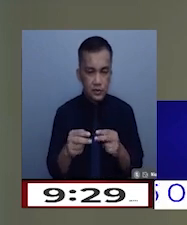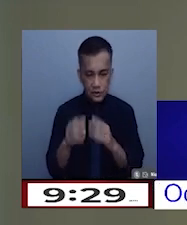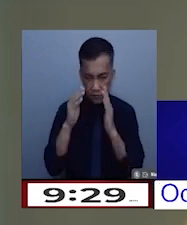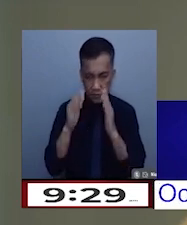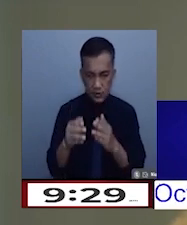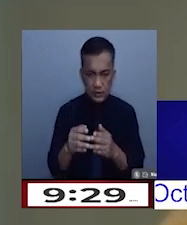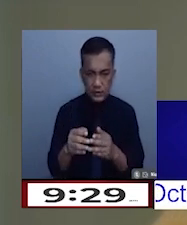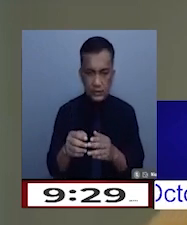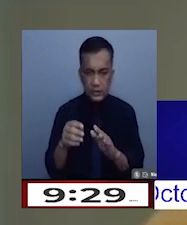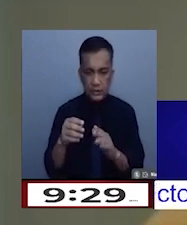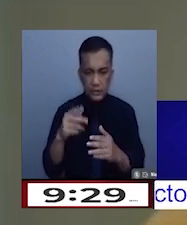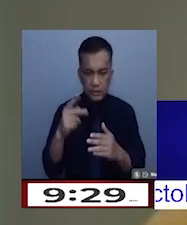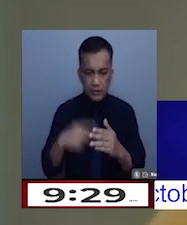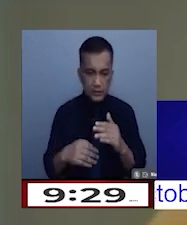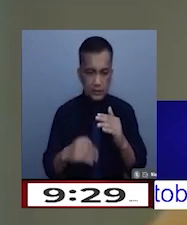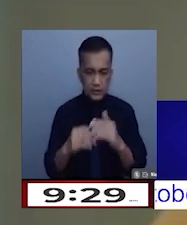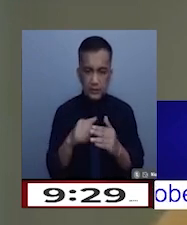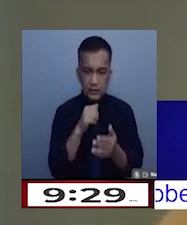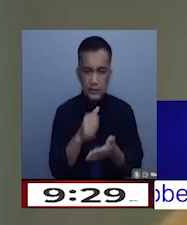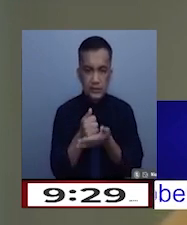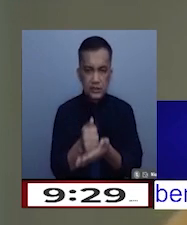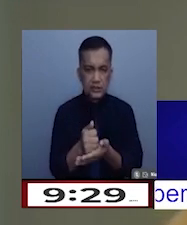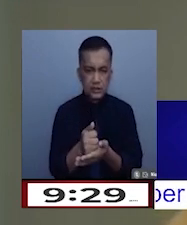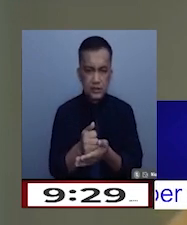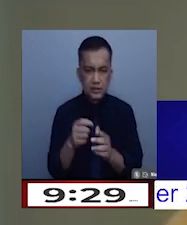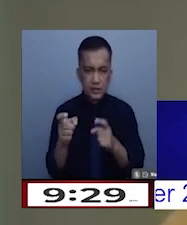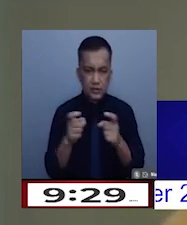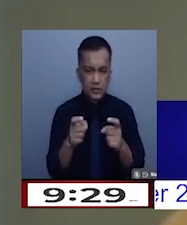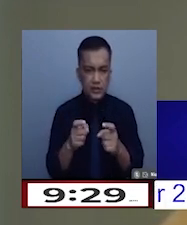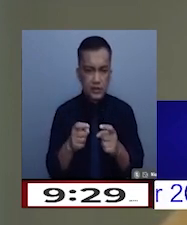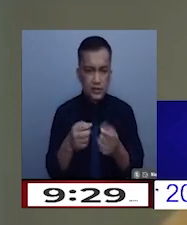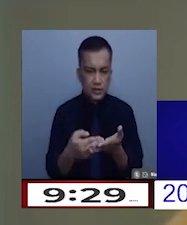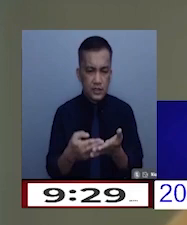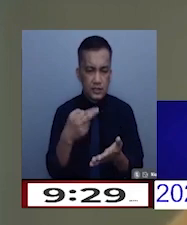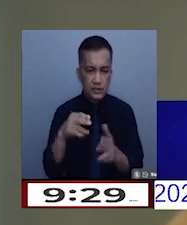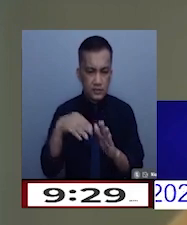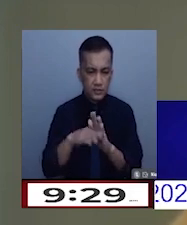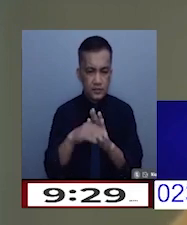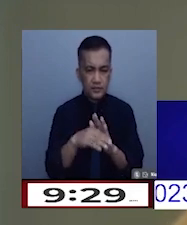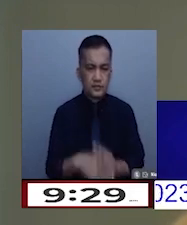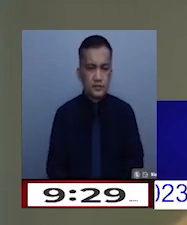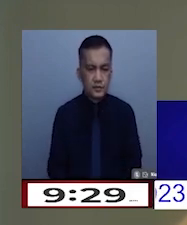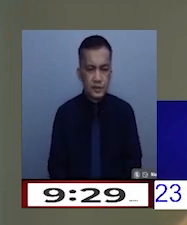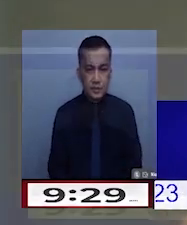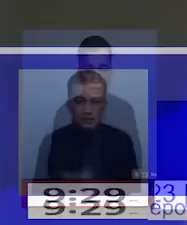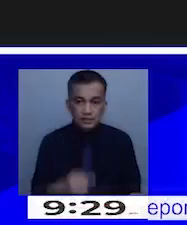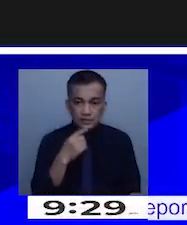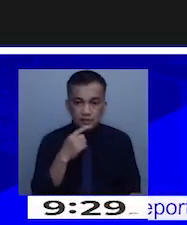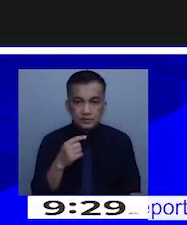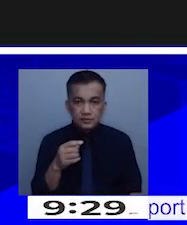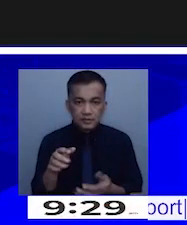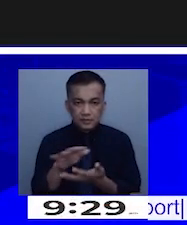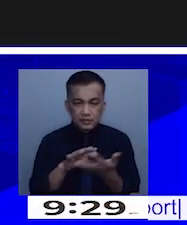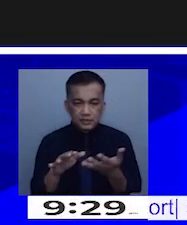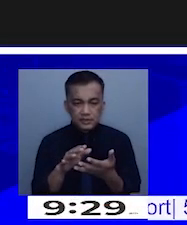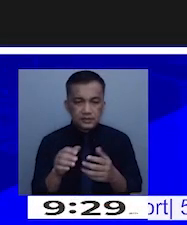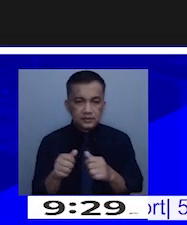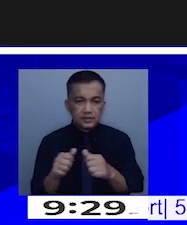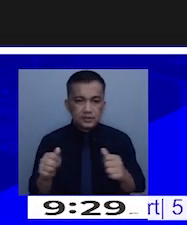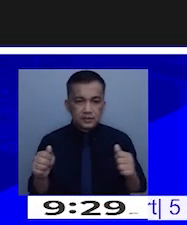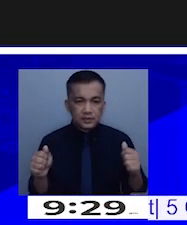help much in controlling rice inflation? As I mentioned, Ted, mixed may mga areas